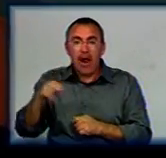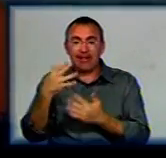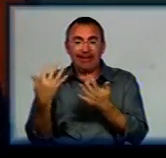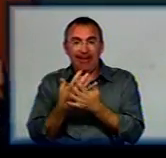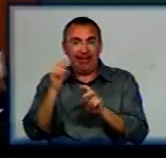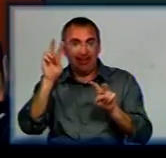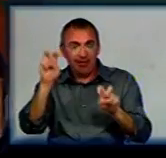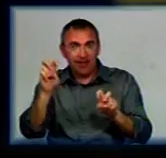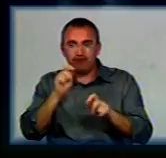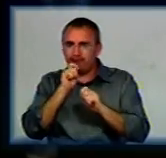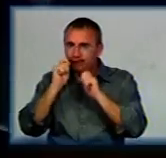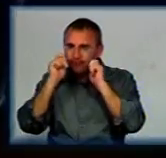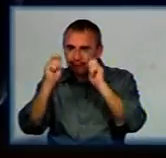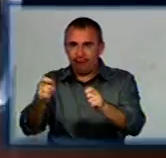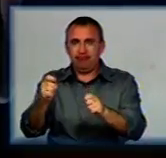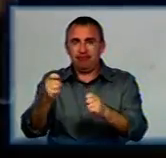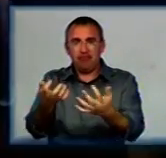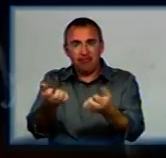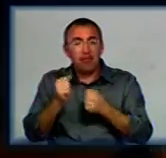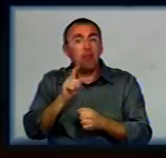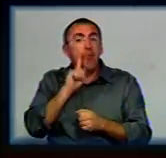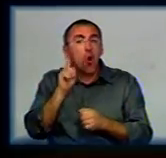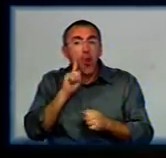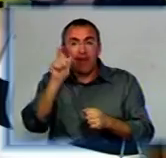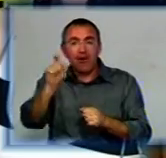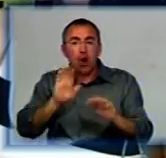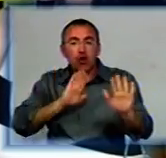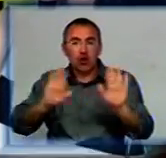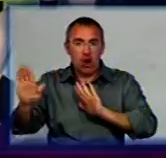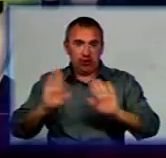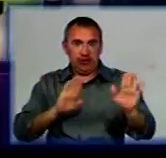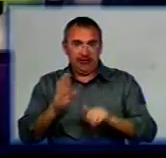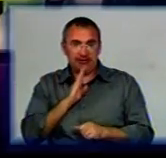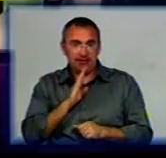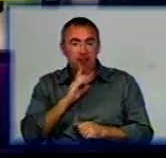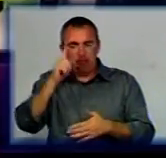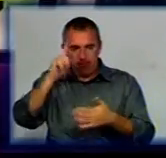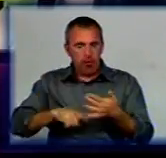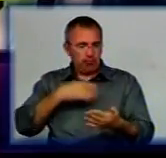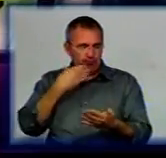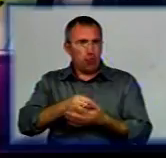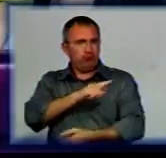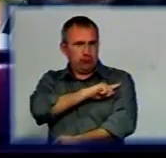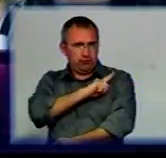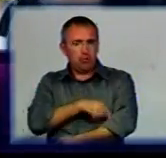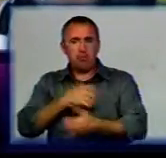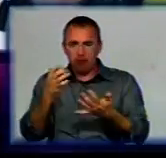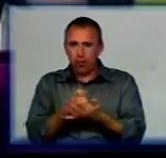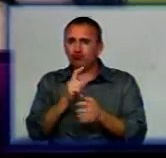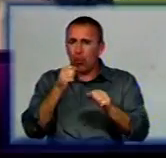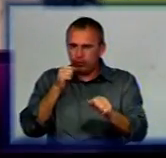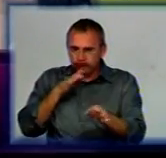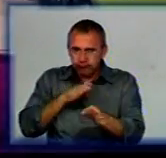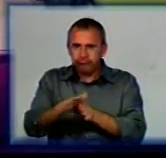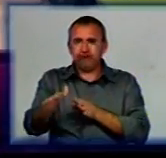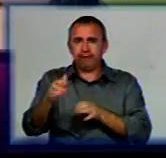від голови обласної адміністрації отримала кіровоградська молода режисерка. А тепер, так, тепер поверили в свої сили, тепер вийшло щось зробити, і це реально